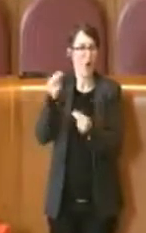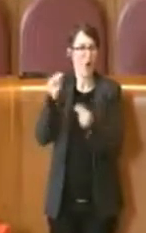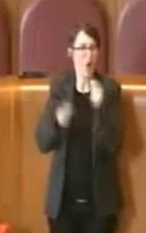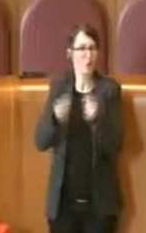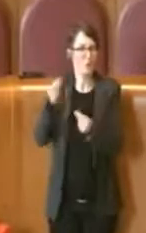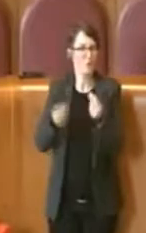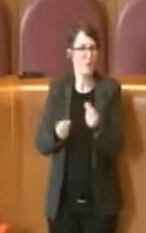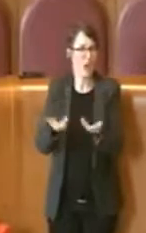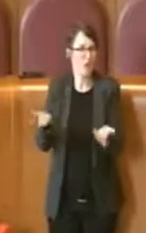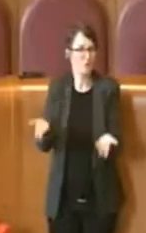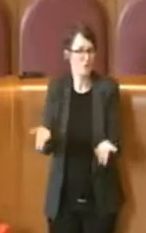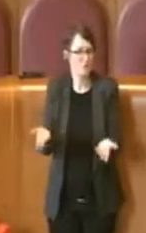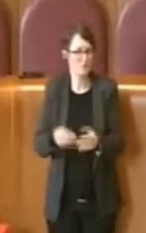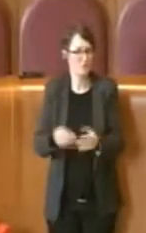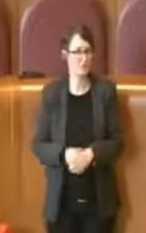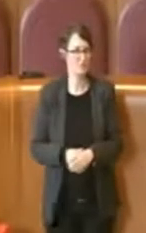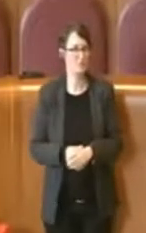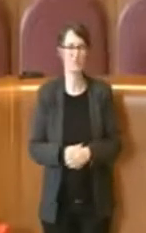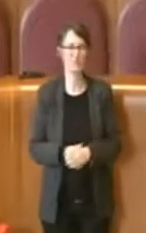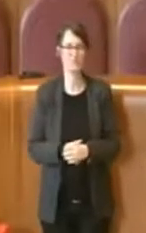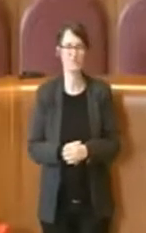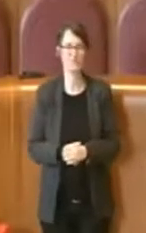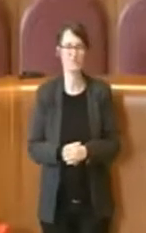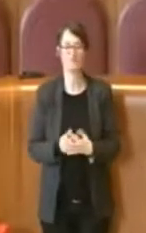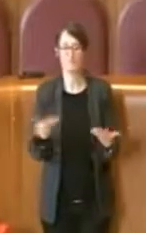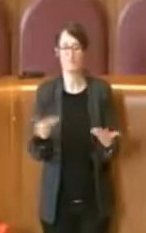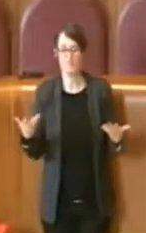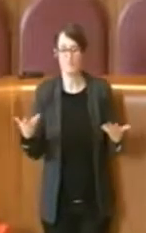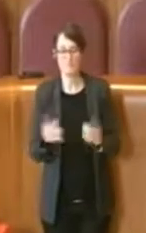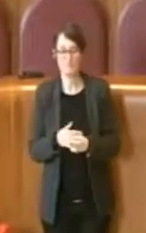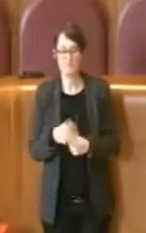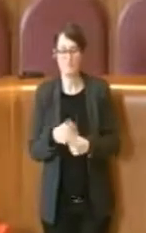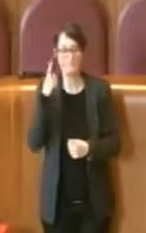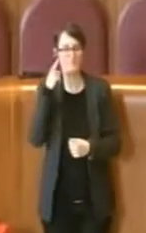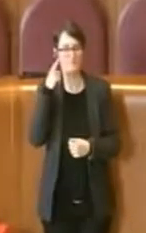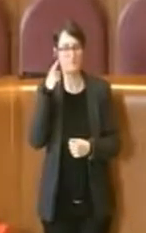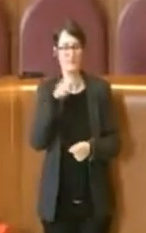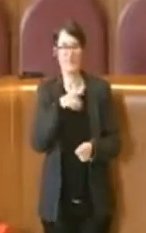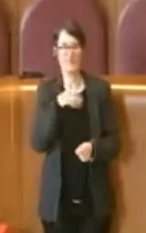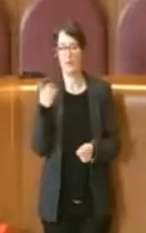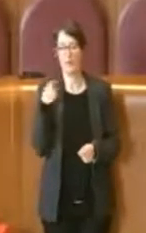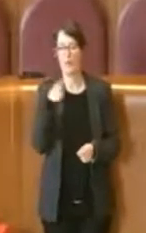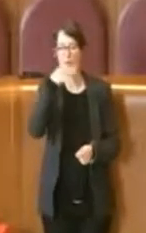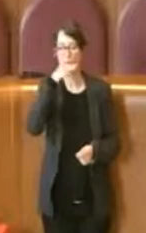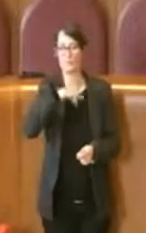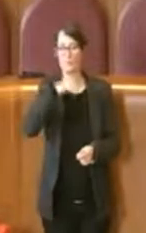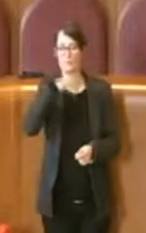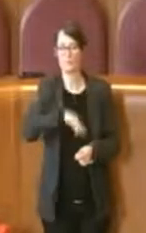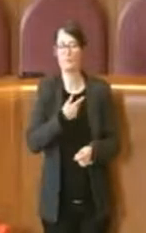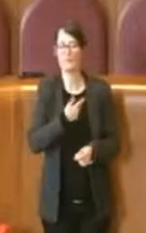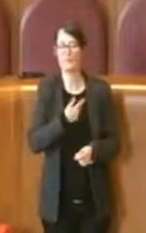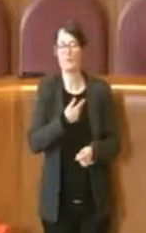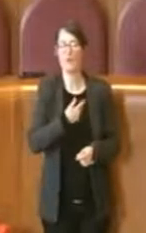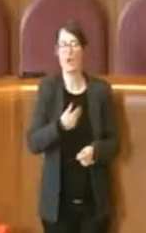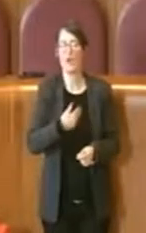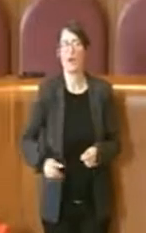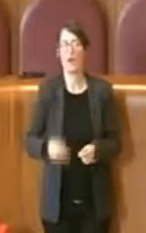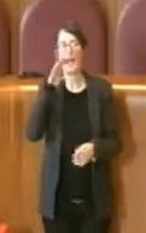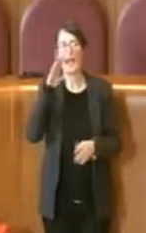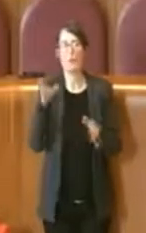Dopodiché, io mi chiedo, ha sentito il Partito Democratico, il cavogruppo Pelonzi, che dice